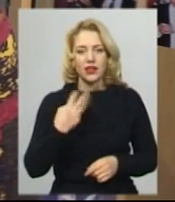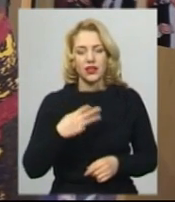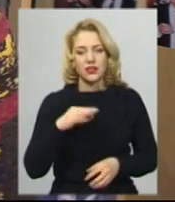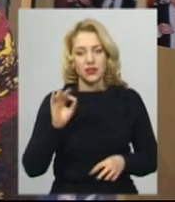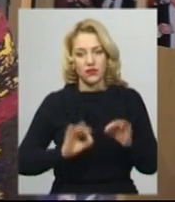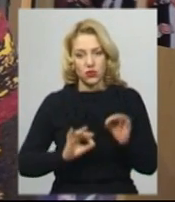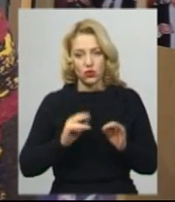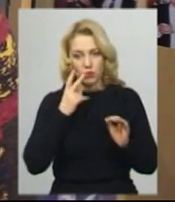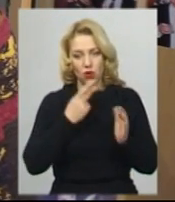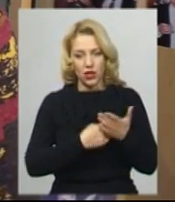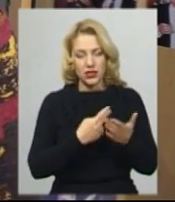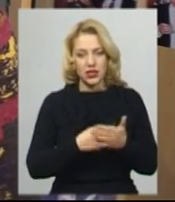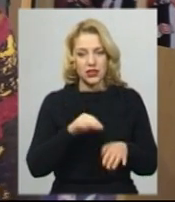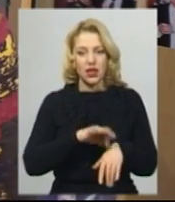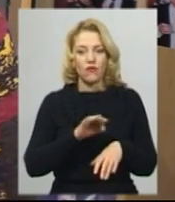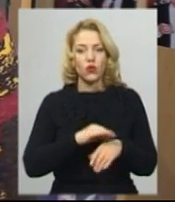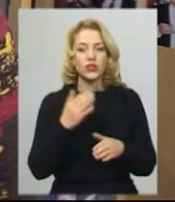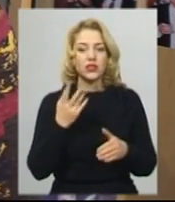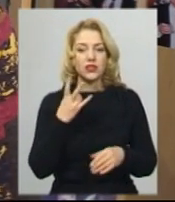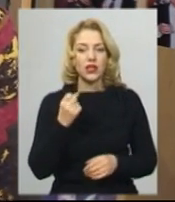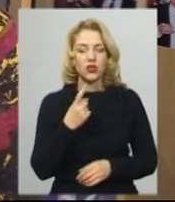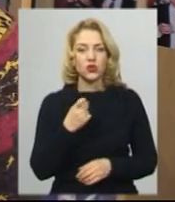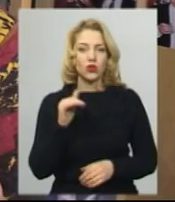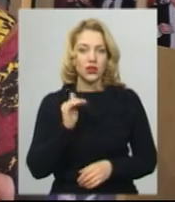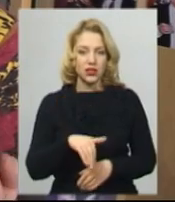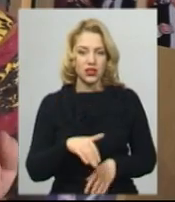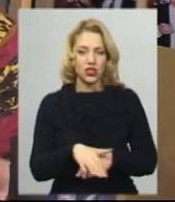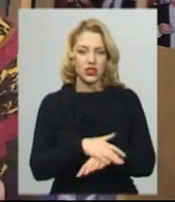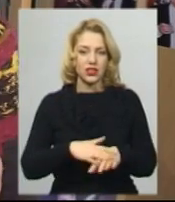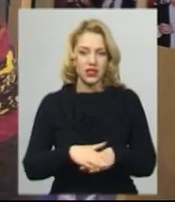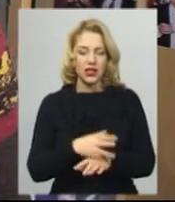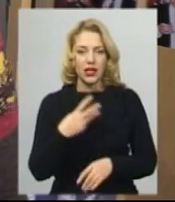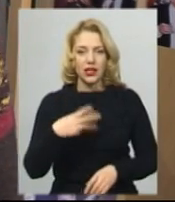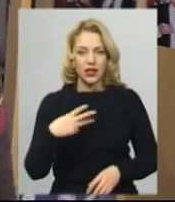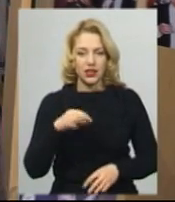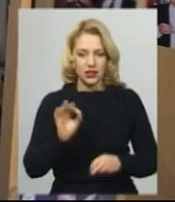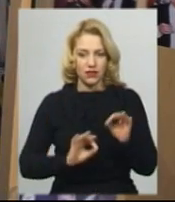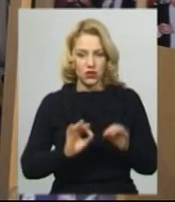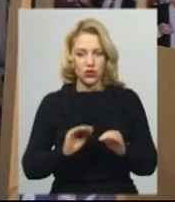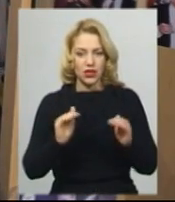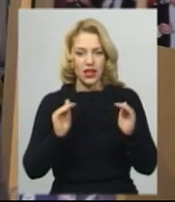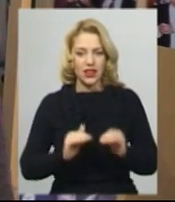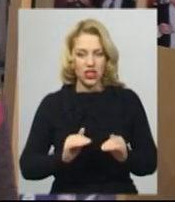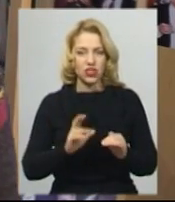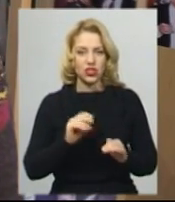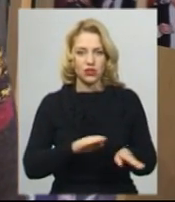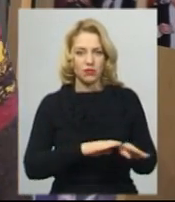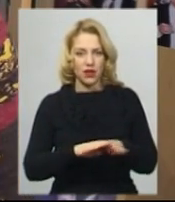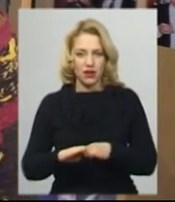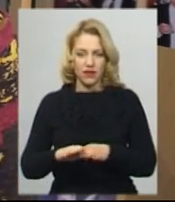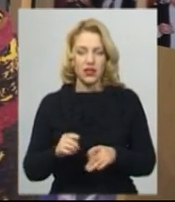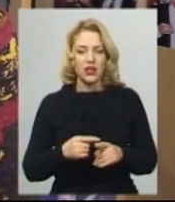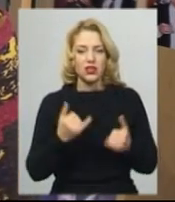показник захворюваності на 100 тисяч населення, на 30% нижчі порогового рівня. Тобто ми